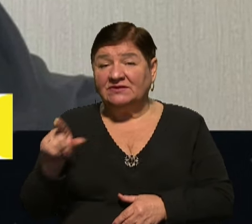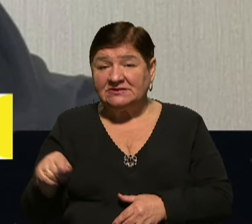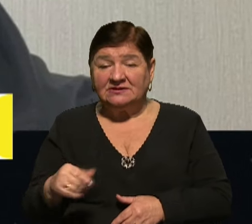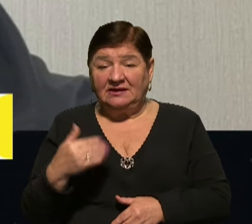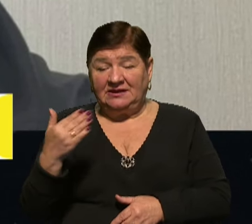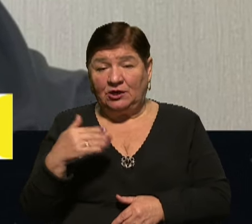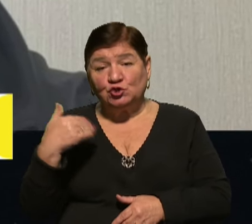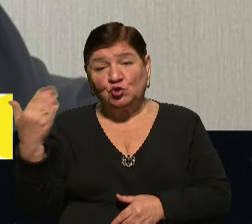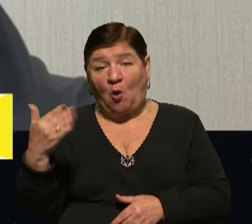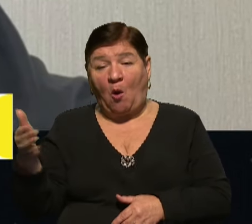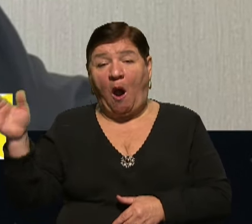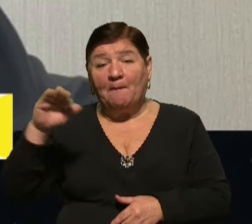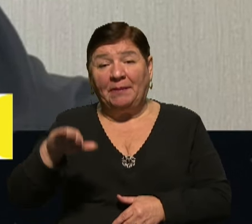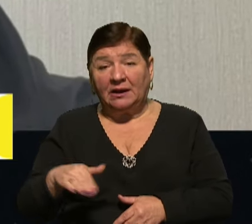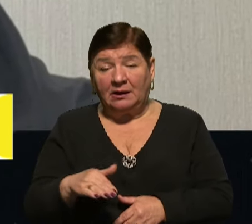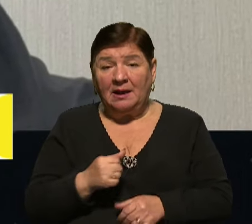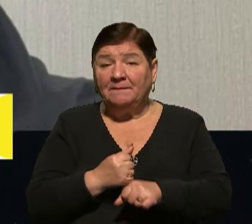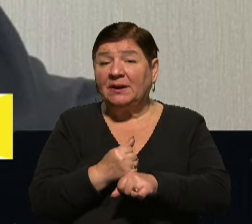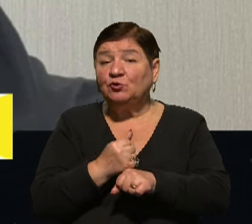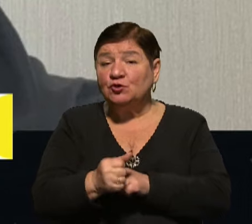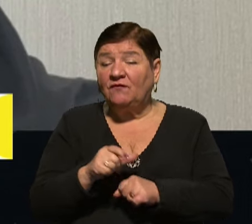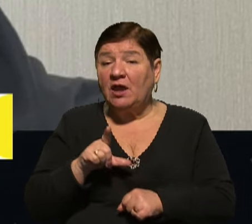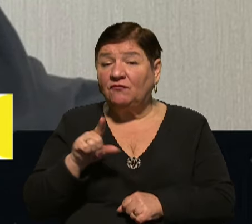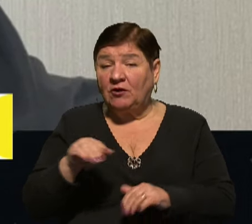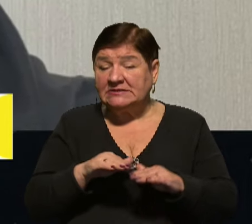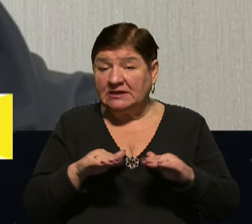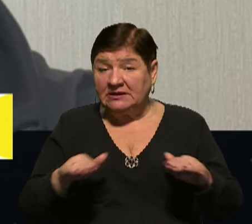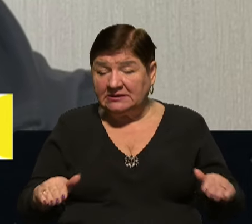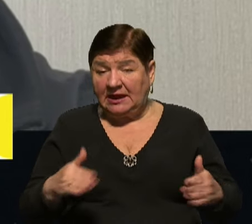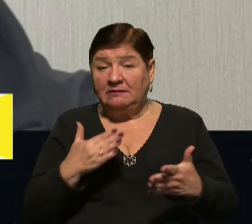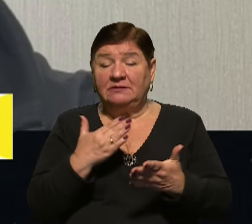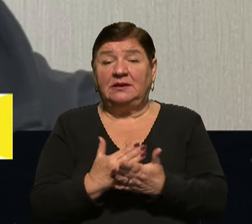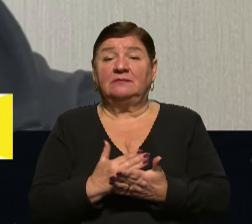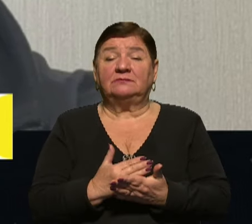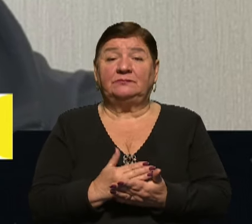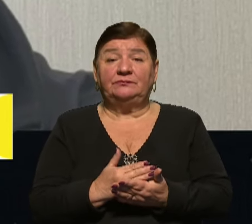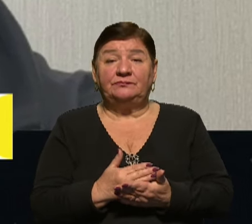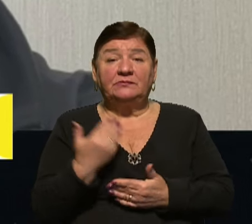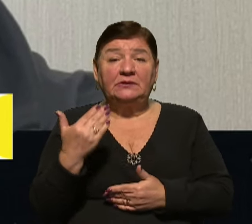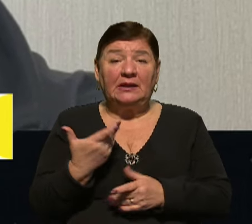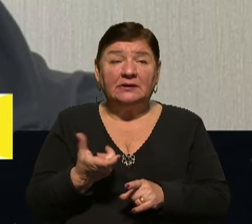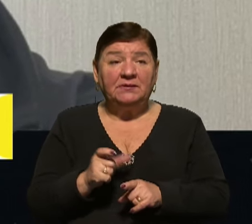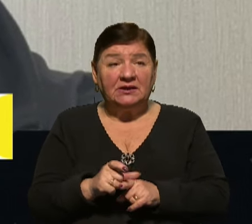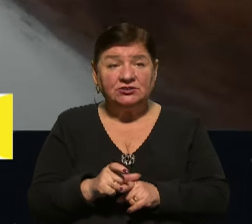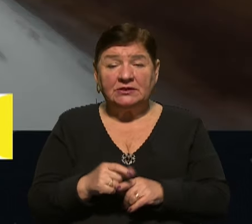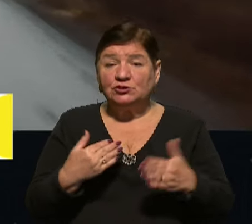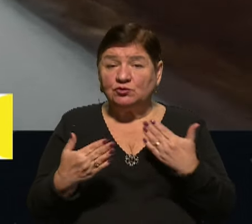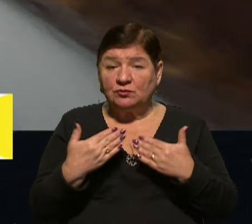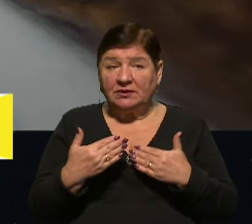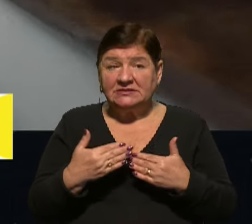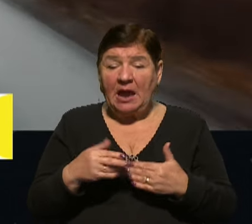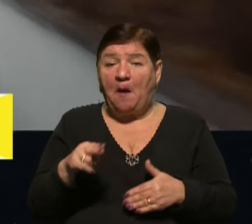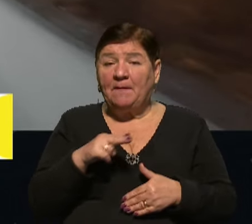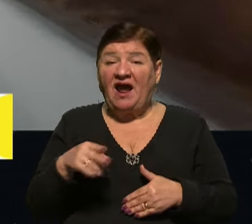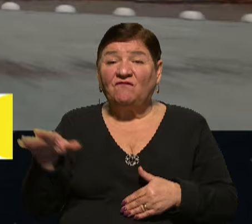з того берега. Плюс примусово-евакуація дітей у нас ще йде, і вона здебільшого, правда, стосується на справу